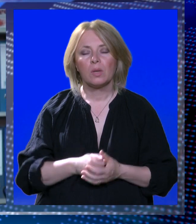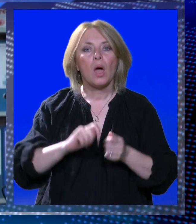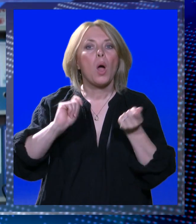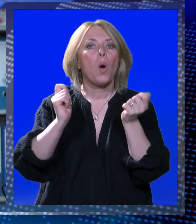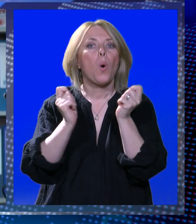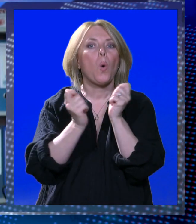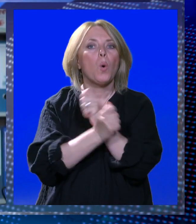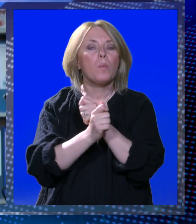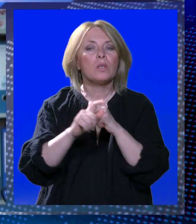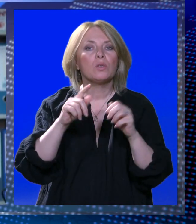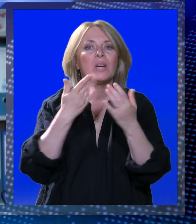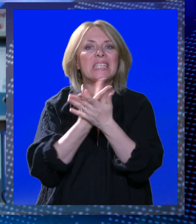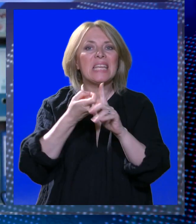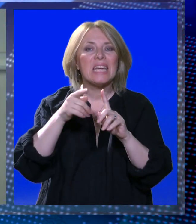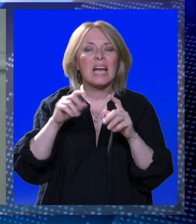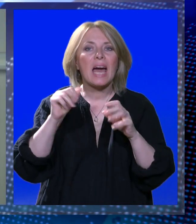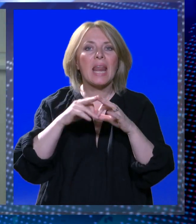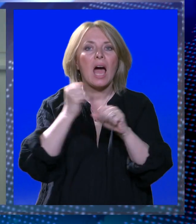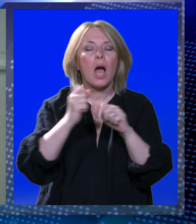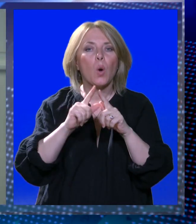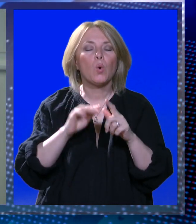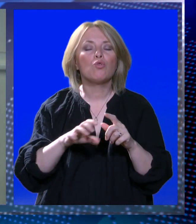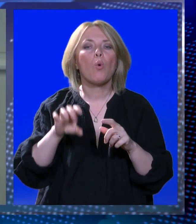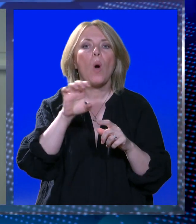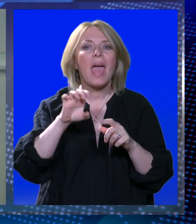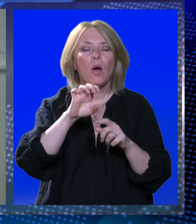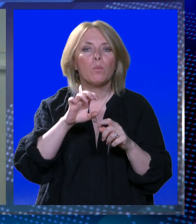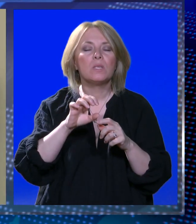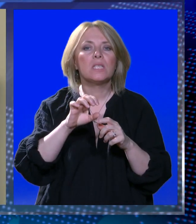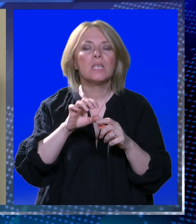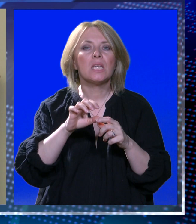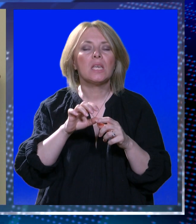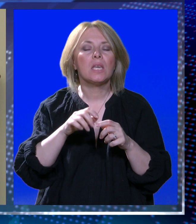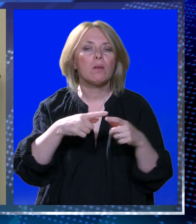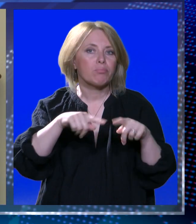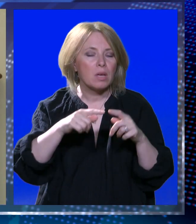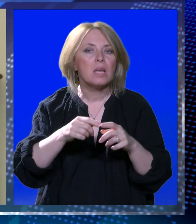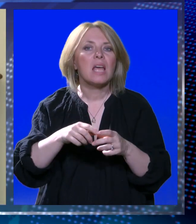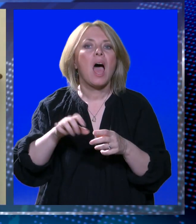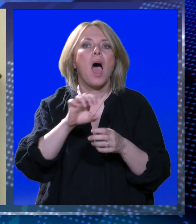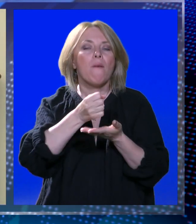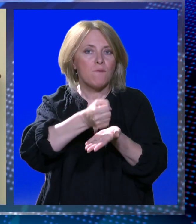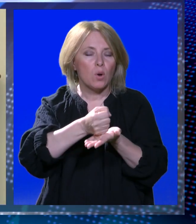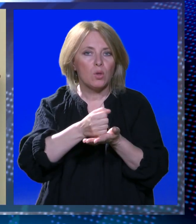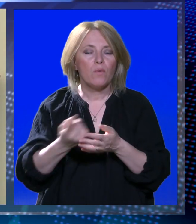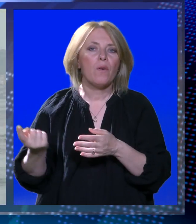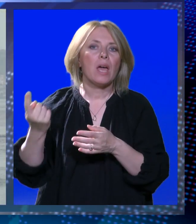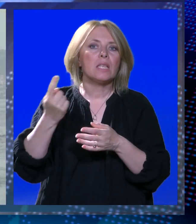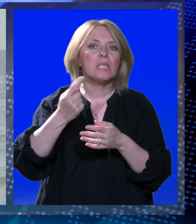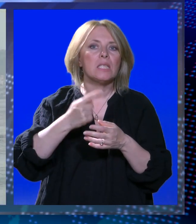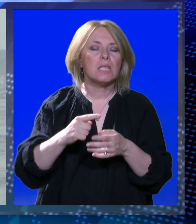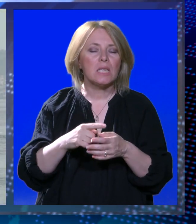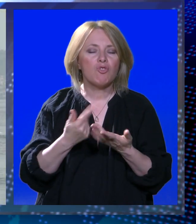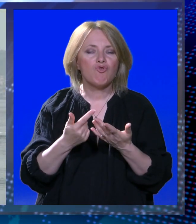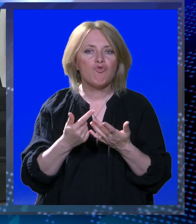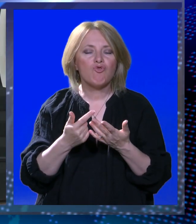U mjesto Zrinke Raguž u upravni odjel za Europske fondove stiže također članica HDZ-a Martina Skopljaković. Početkom tjedna